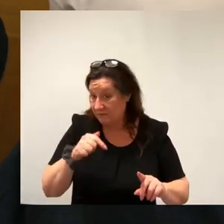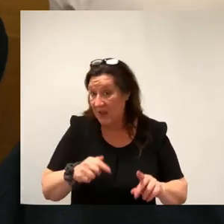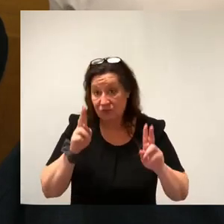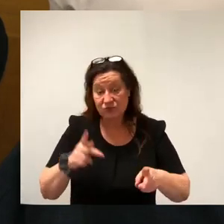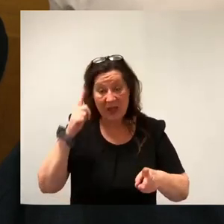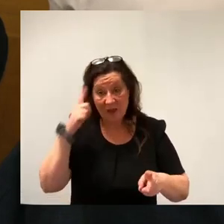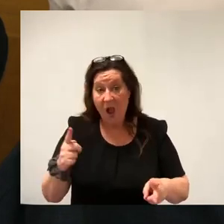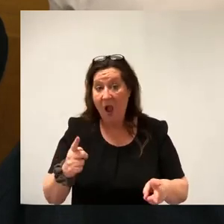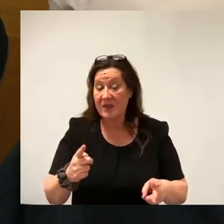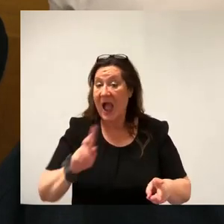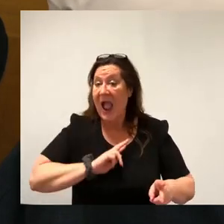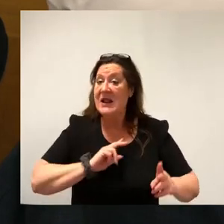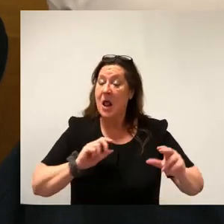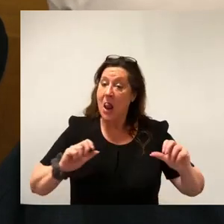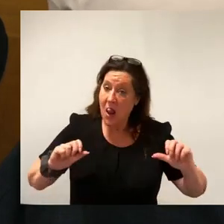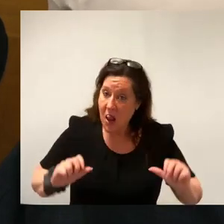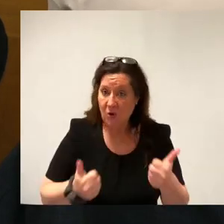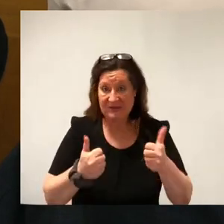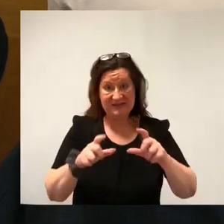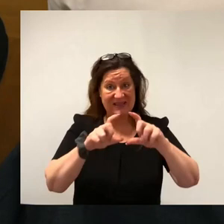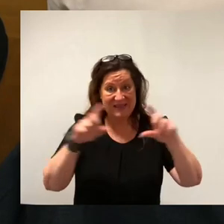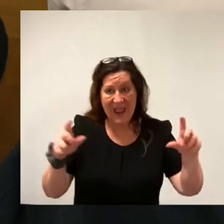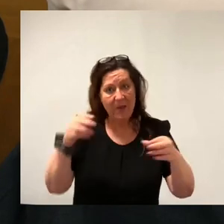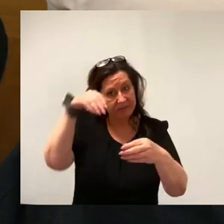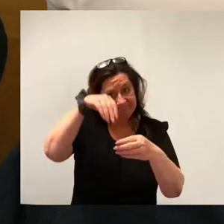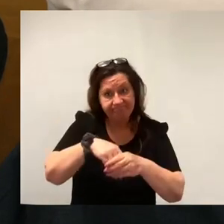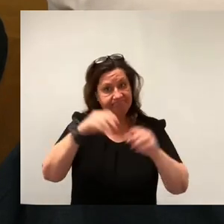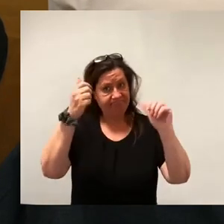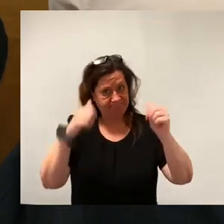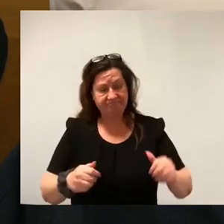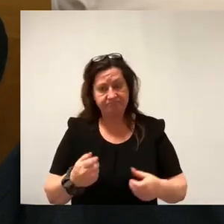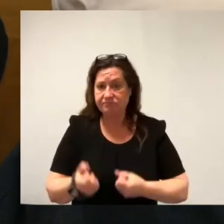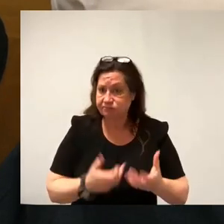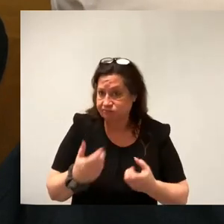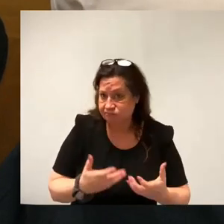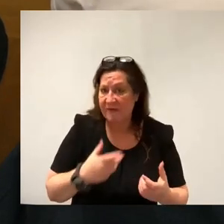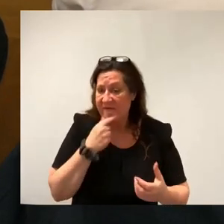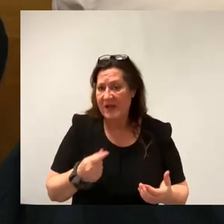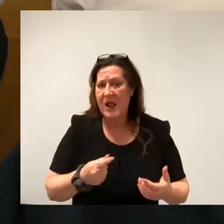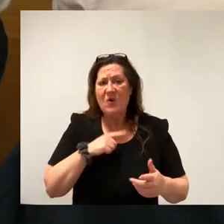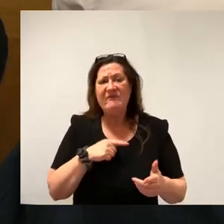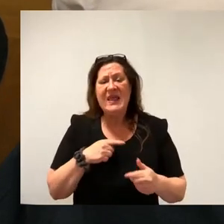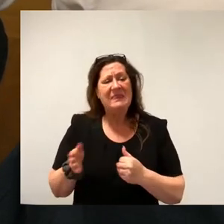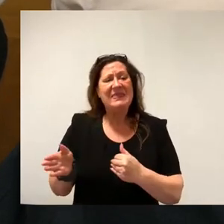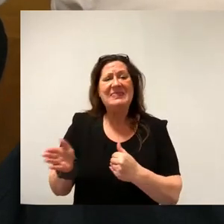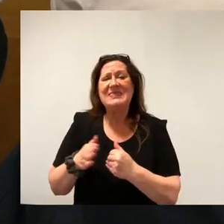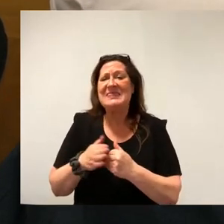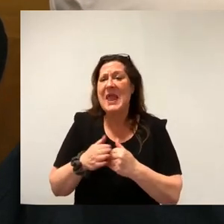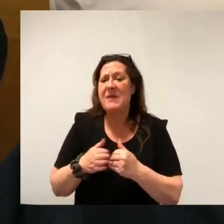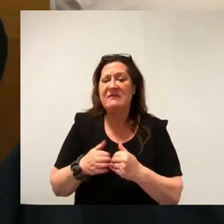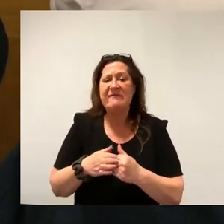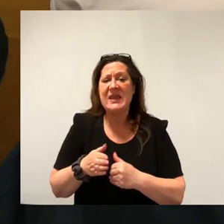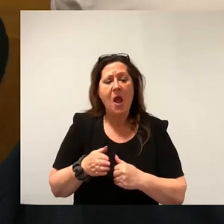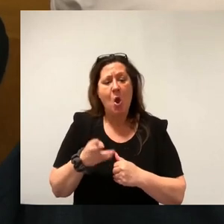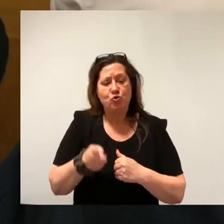darauf haben, dieses Thema zu gestalten. Und Sie merken eben, wie Sie so neben der Bahnsteigkante stehen und der Zug für Sie langsam abfährt.